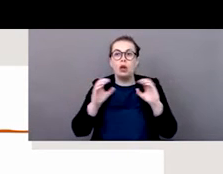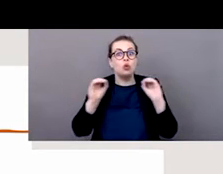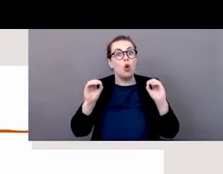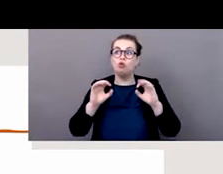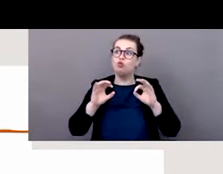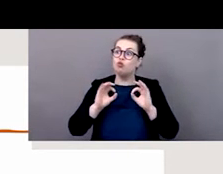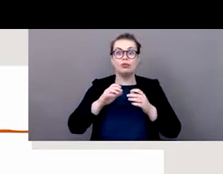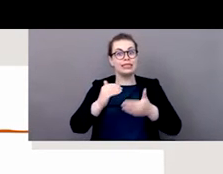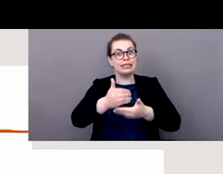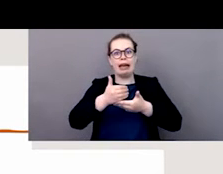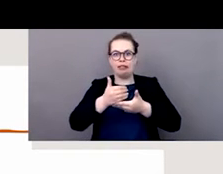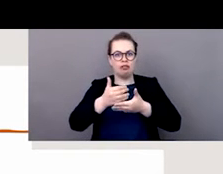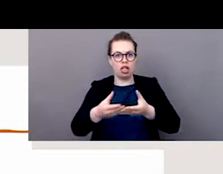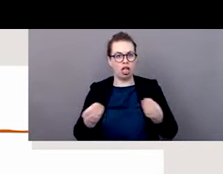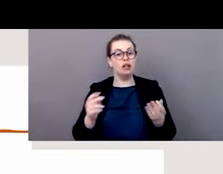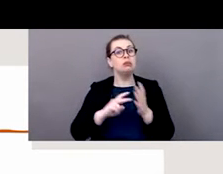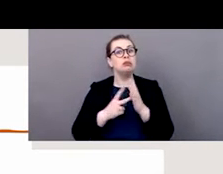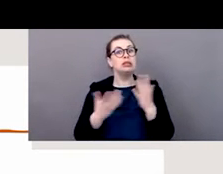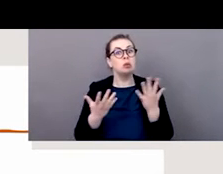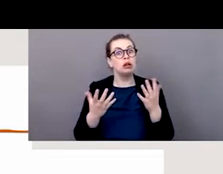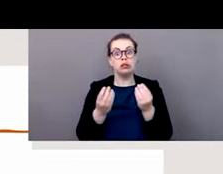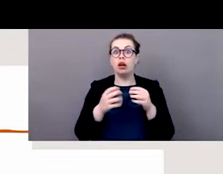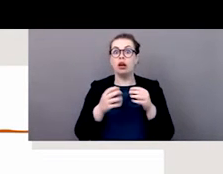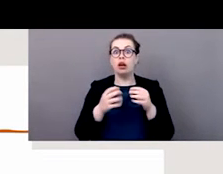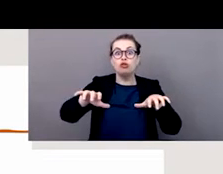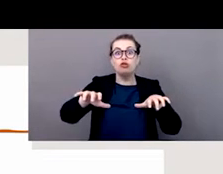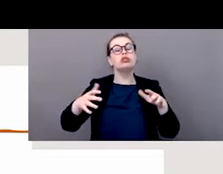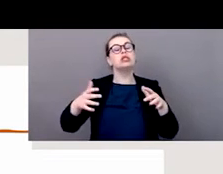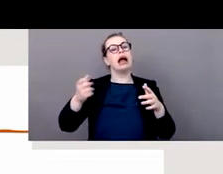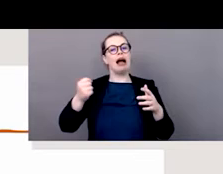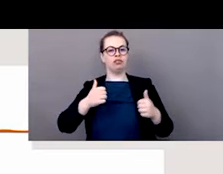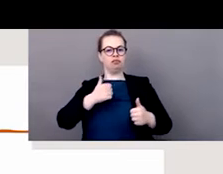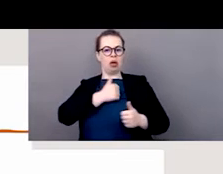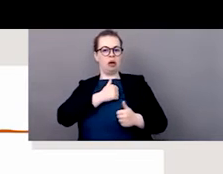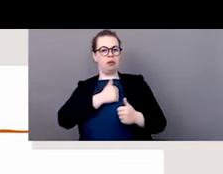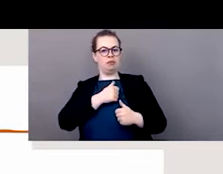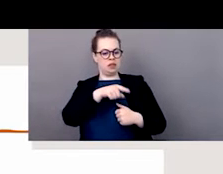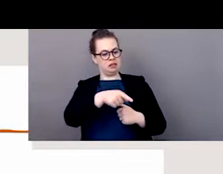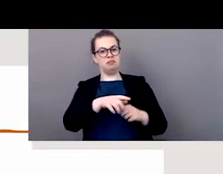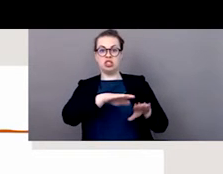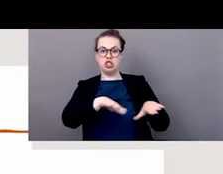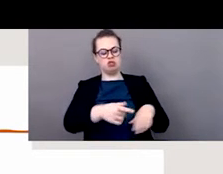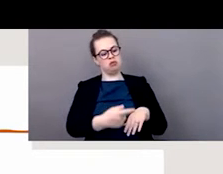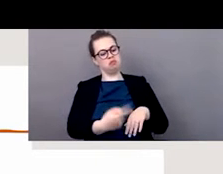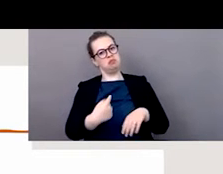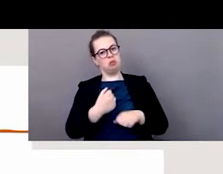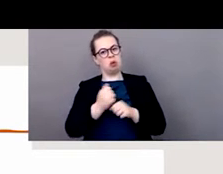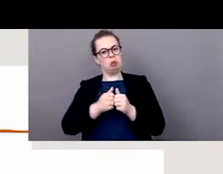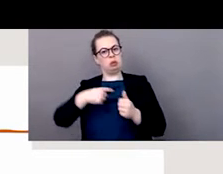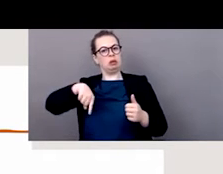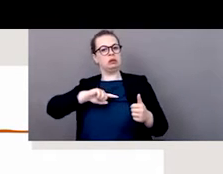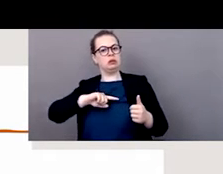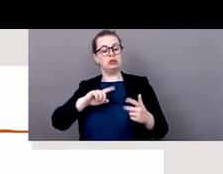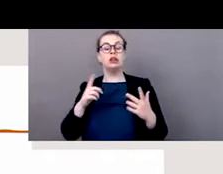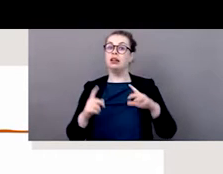'absence de sécurité, ils ont été recrutés par des groupes armés. Et sur un autre registre, différents